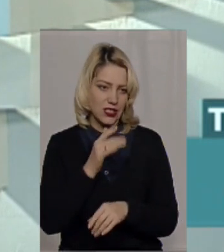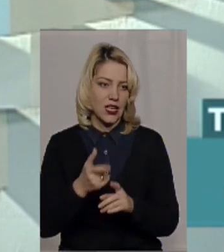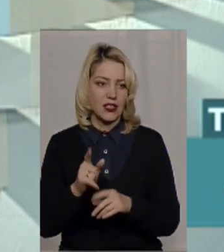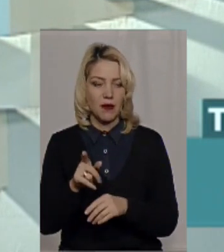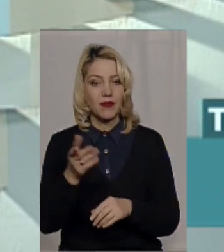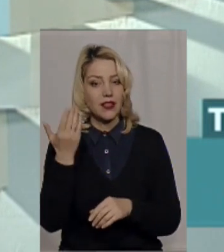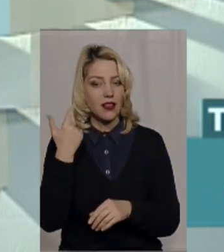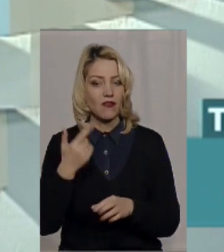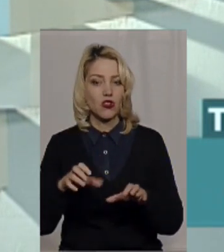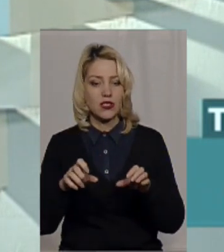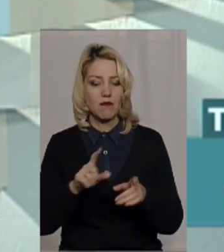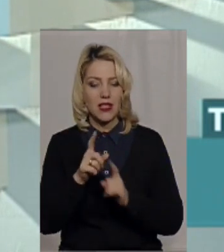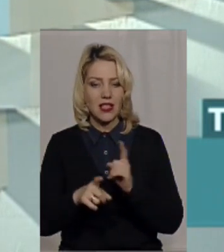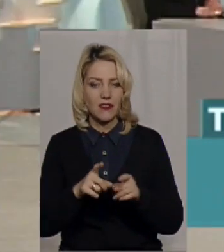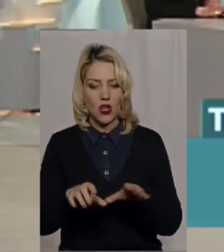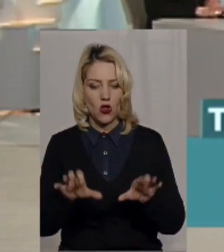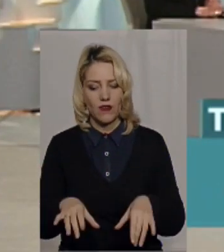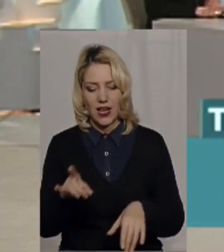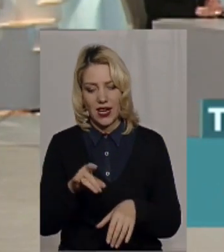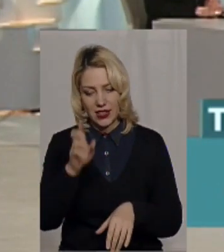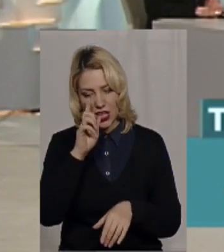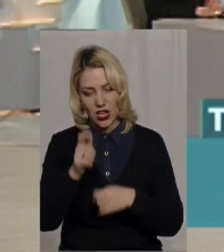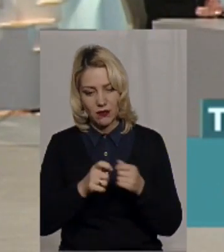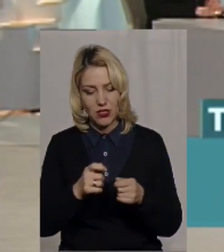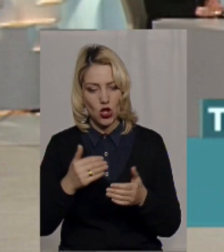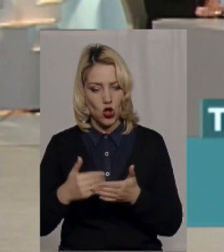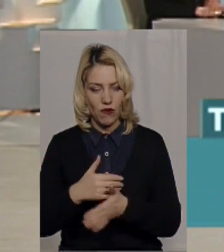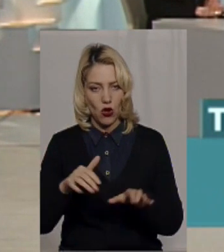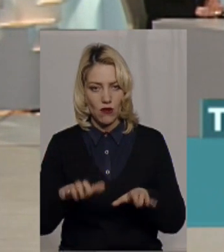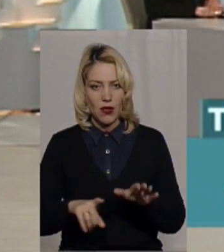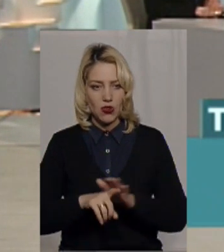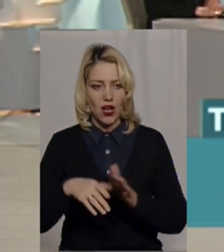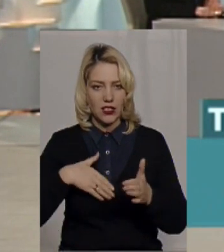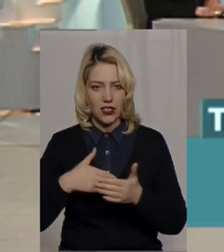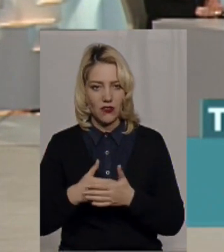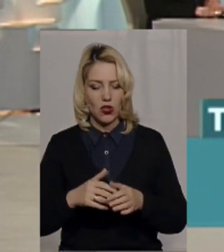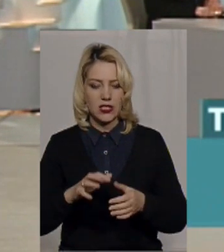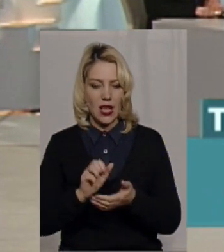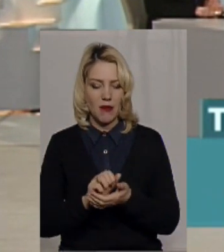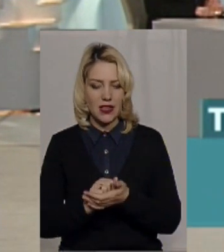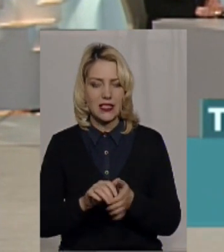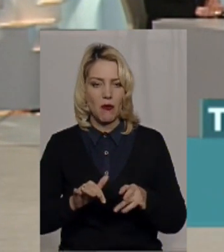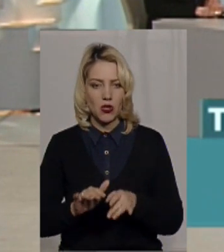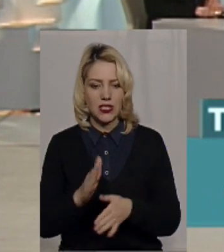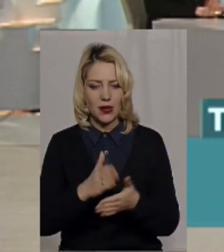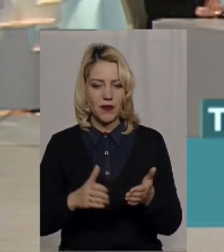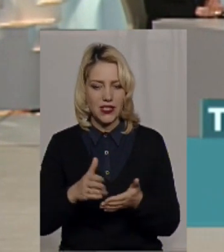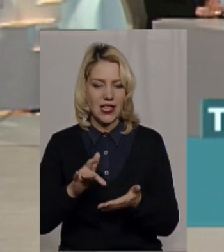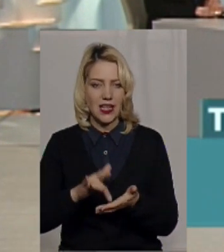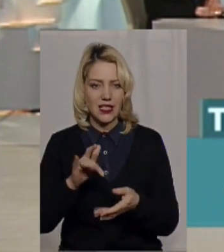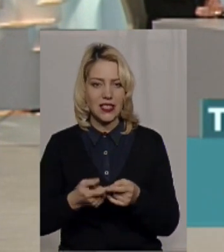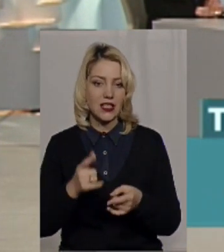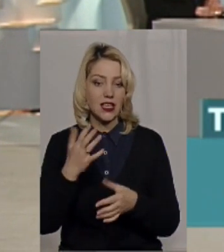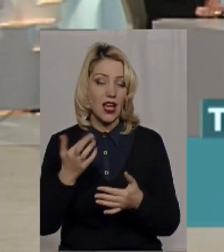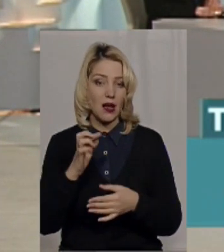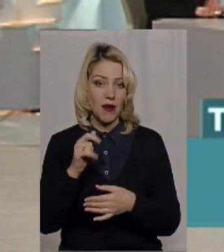недавно змінився голова Райдержадміністрації, новий голова РДА активно почав займатися процесами децентралізації, якби людям пояснили, що